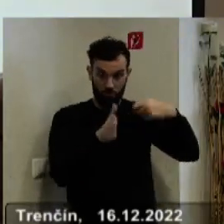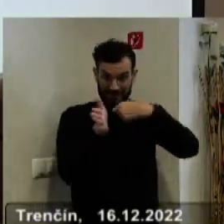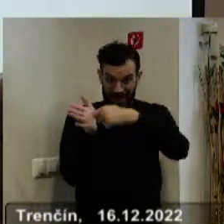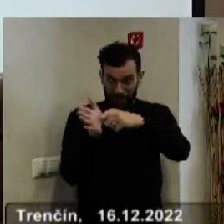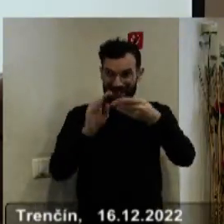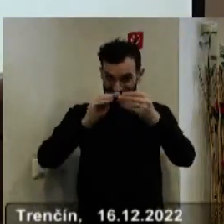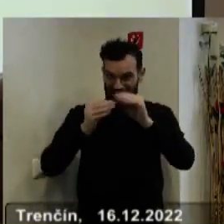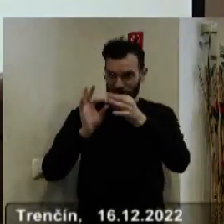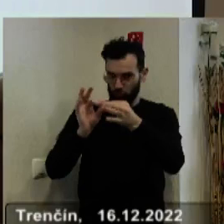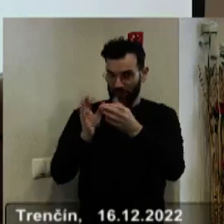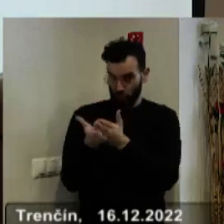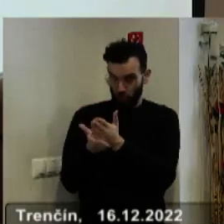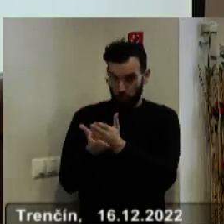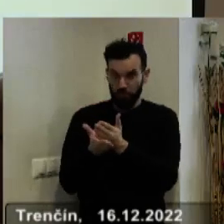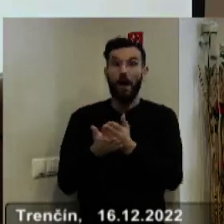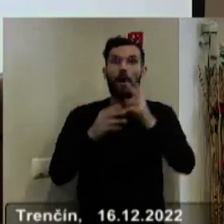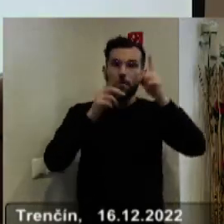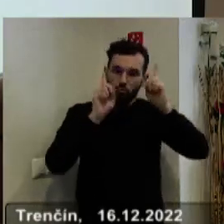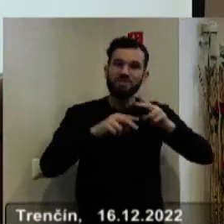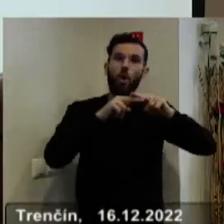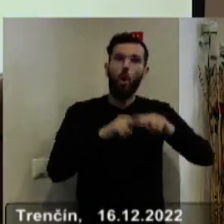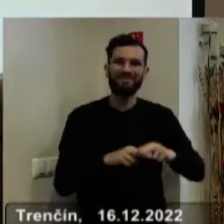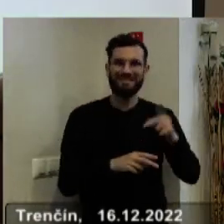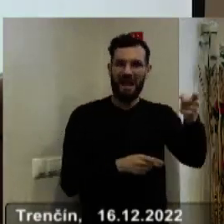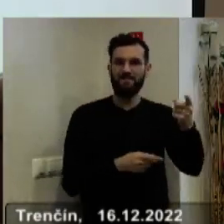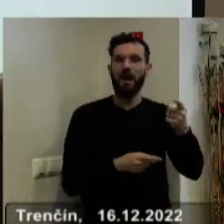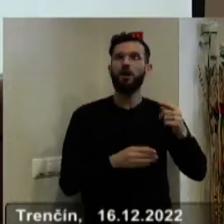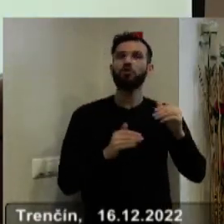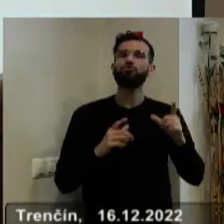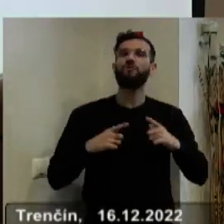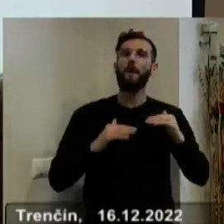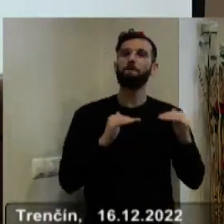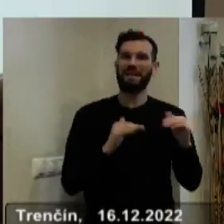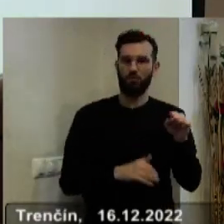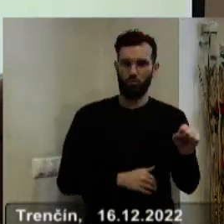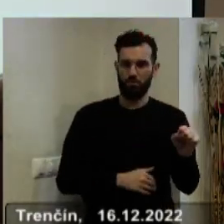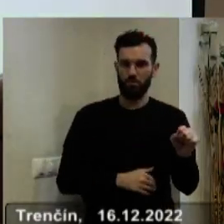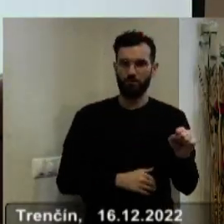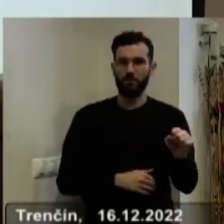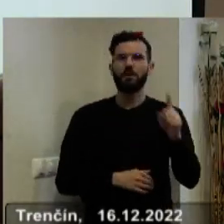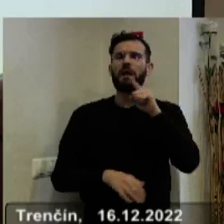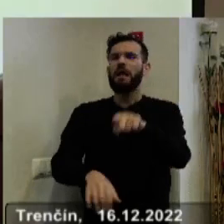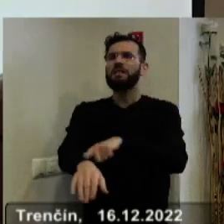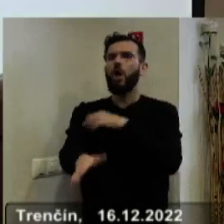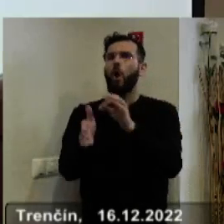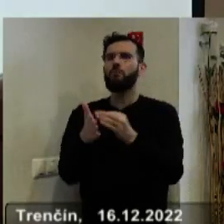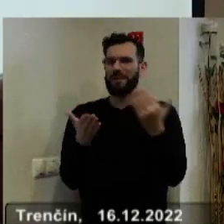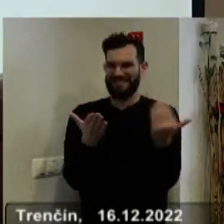zariadení sociálnych služieb. Prehľad zvýšenia úhrad bol v dôvodovej správe